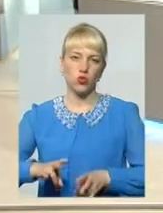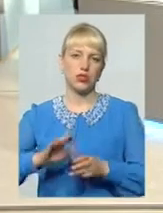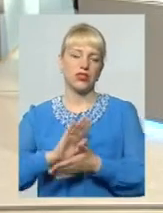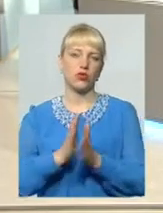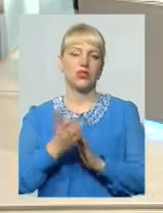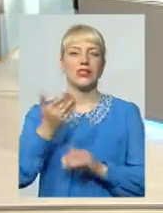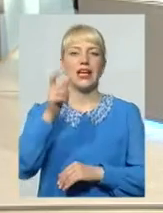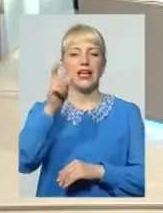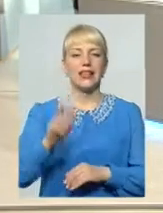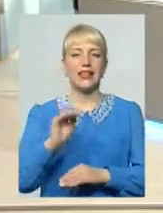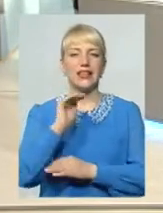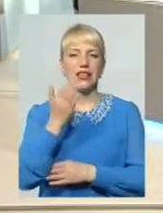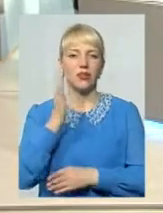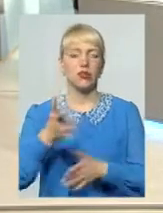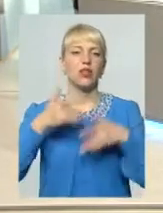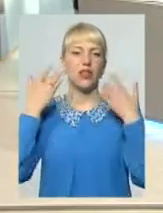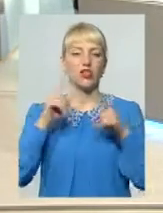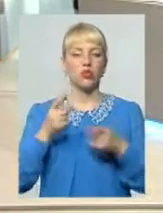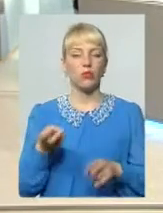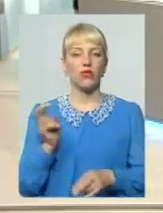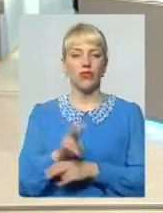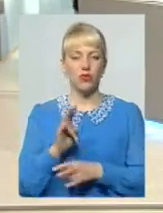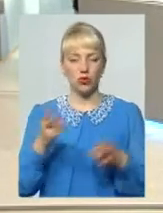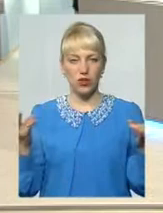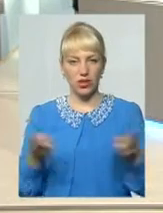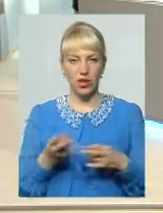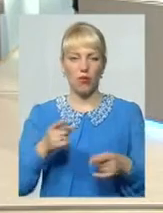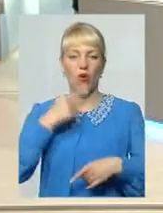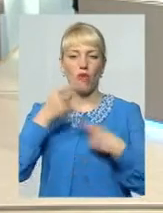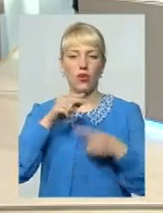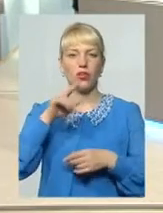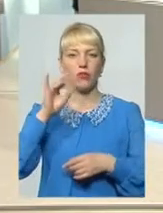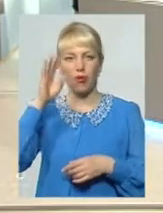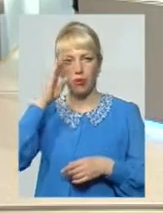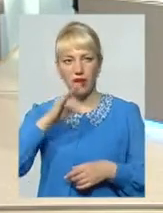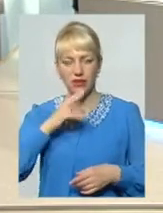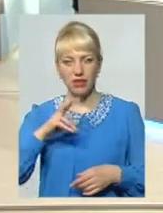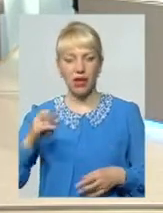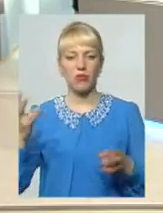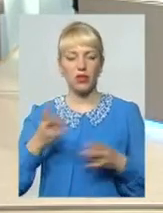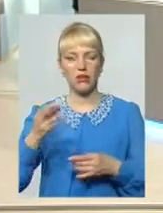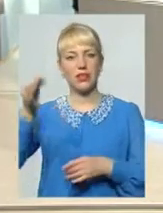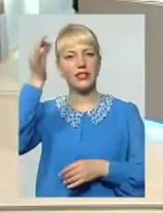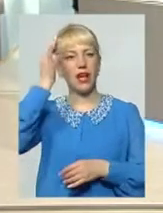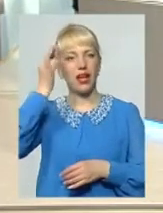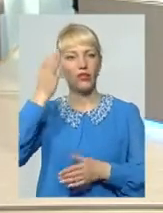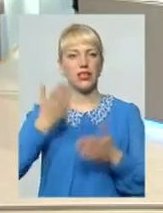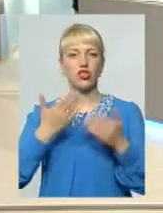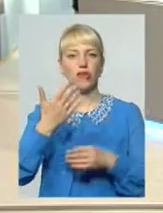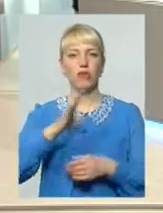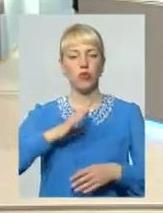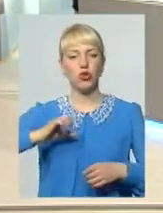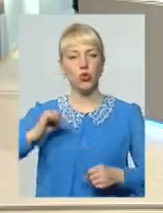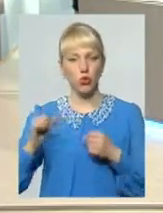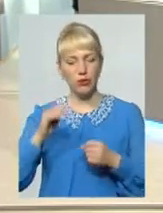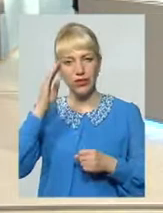легше Тому відвідувати потрібно Говорити про батька Потрібно згадувати Якщо ви були друзями